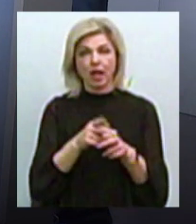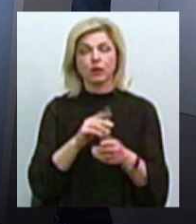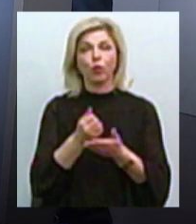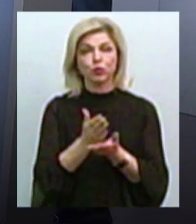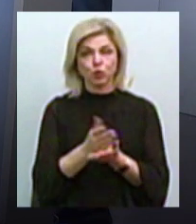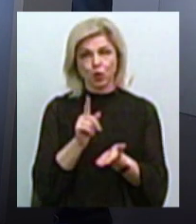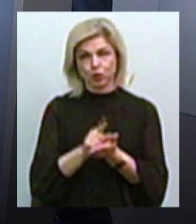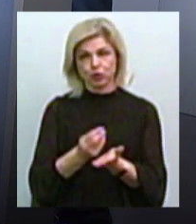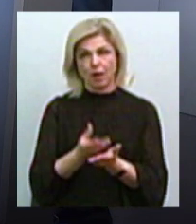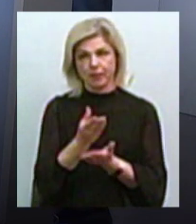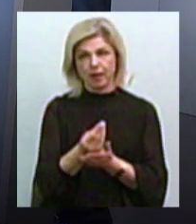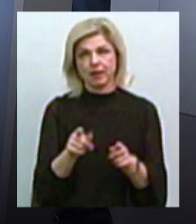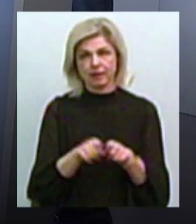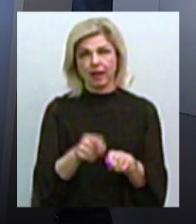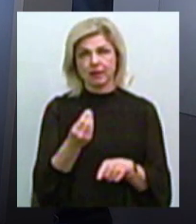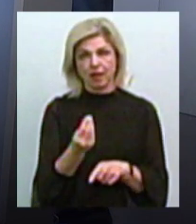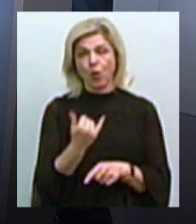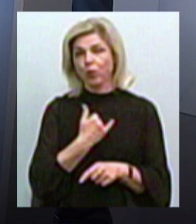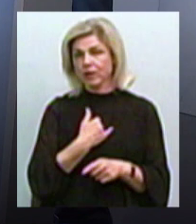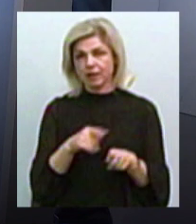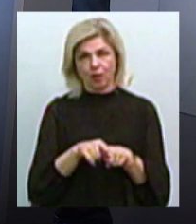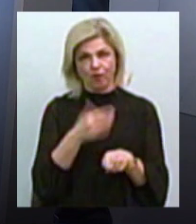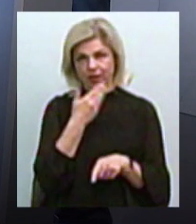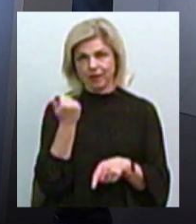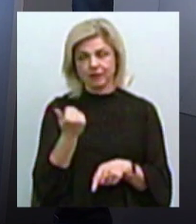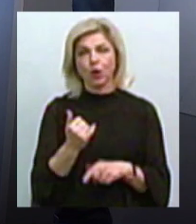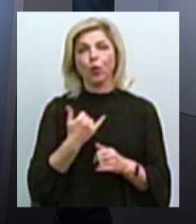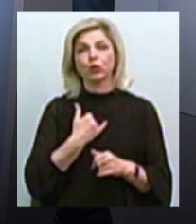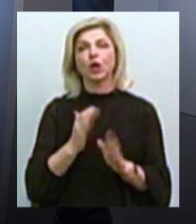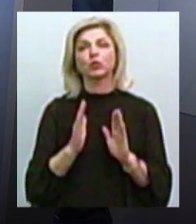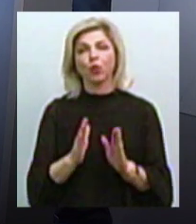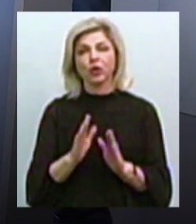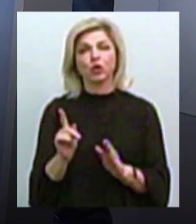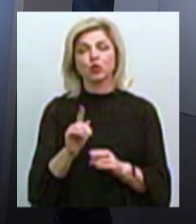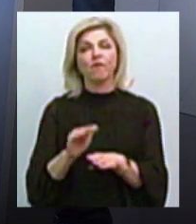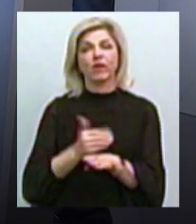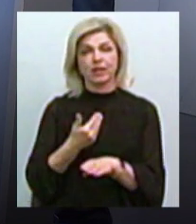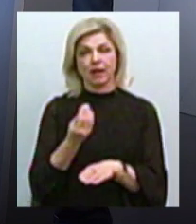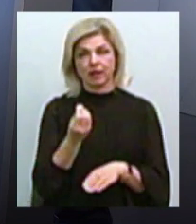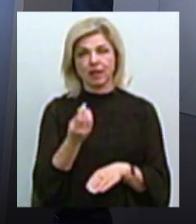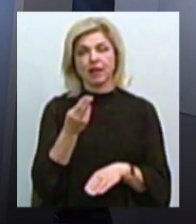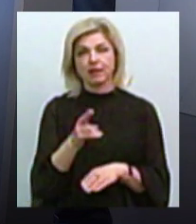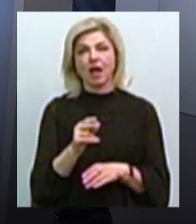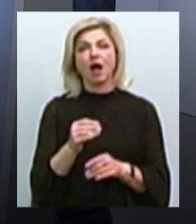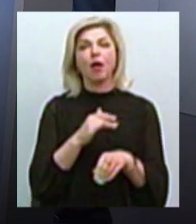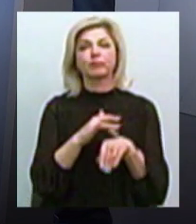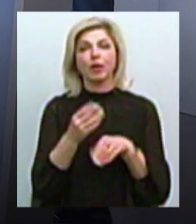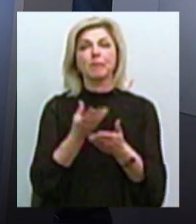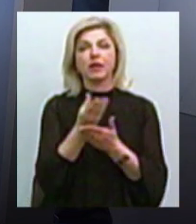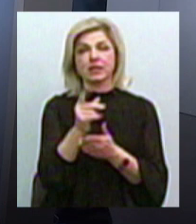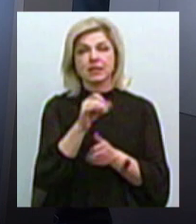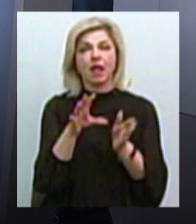сплачувати ці кошти. Його у нас немає. У нас є тільки те, що нам виделяється кошти для погашення електроенергії,